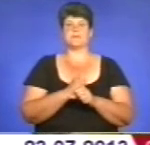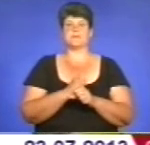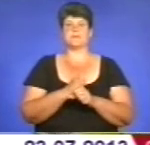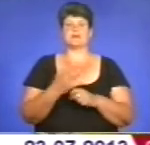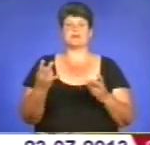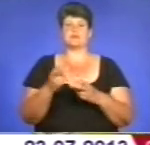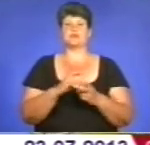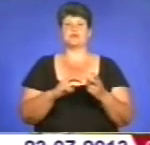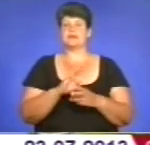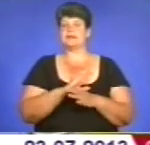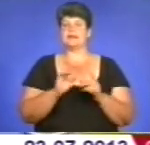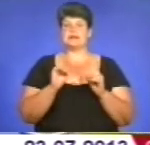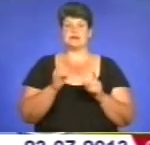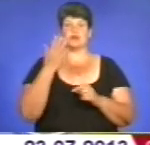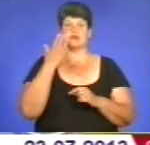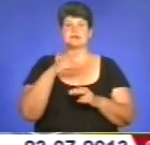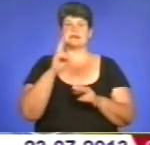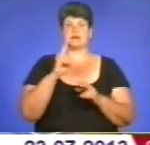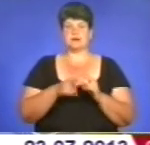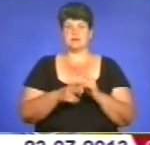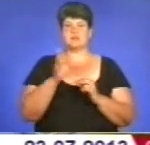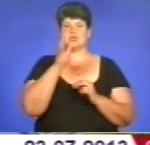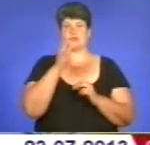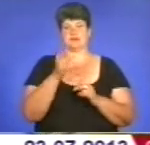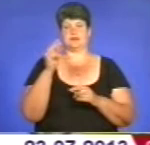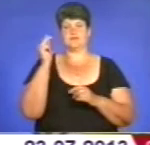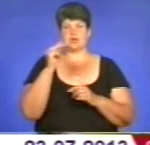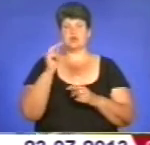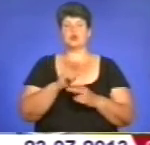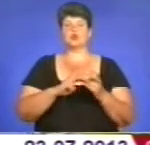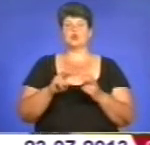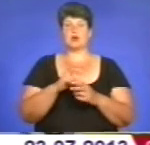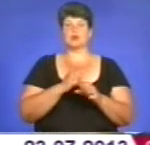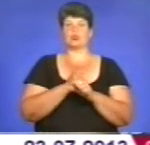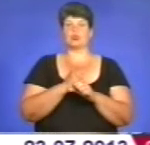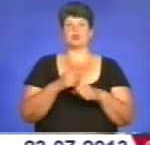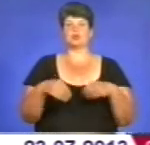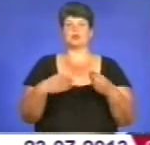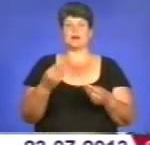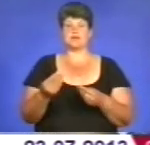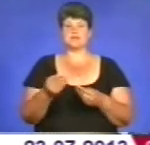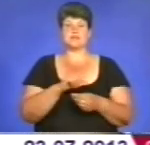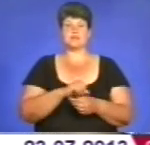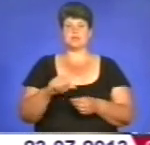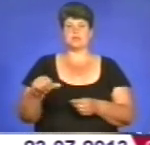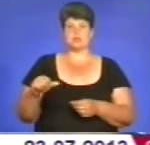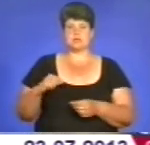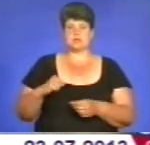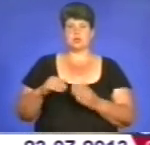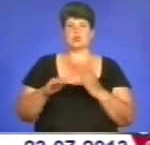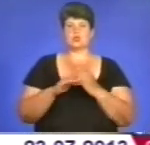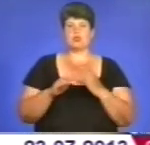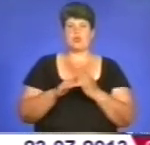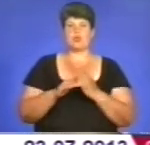вже не тільки, коли закінчив навчальний заклад, під час навчання. Шукати таких роботодавців і самостійно, і з допомогою, можливо,